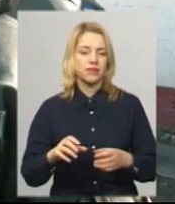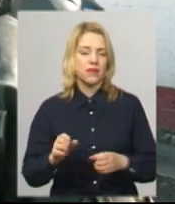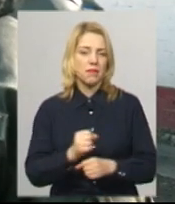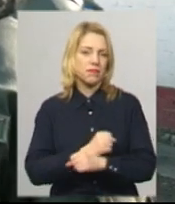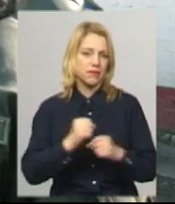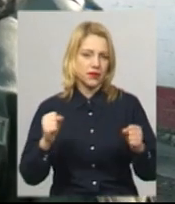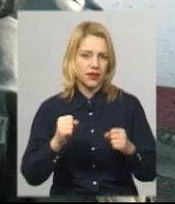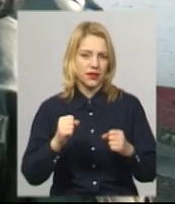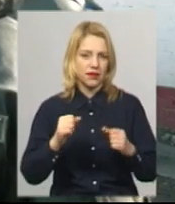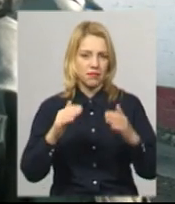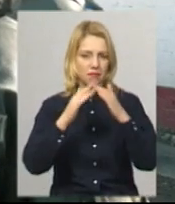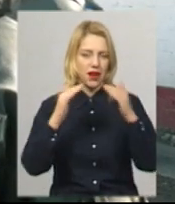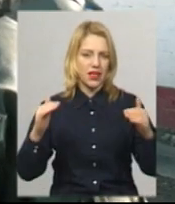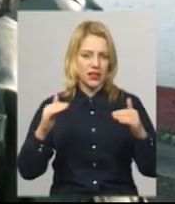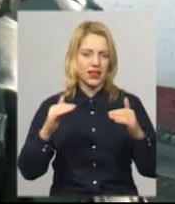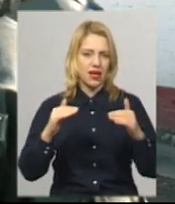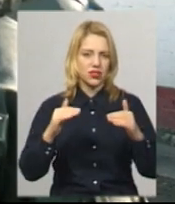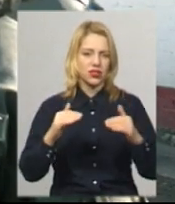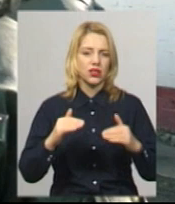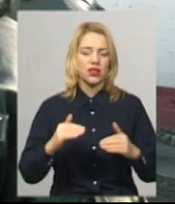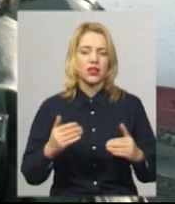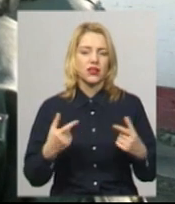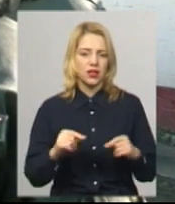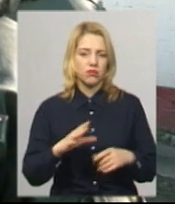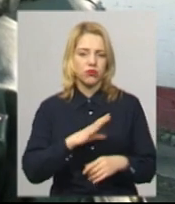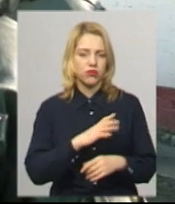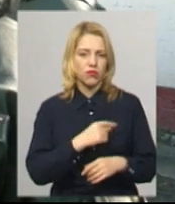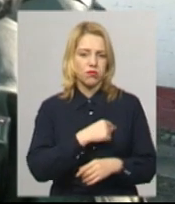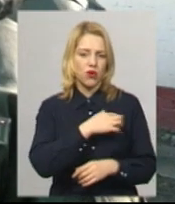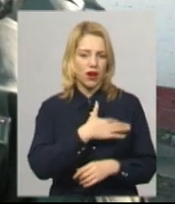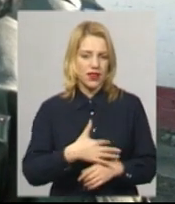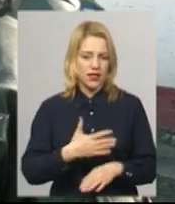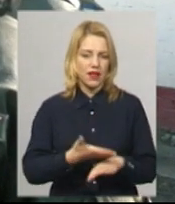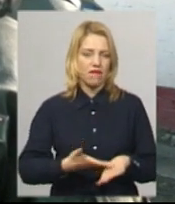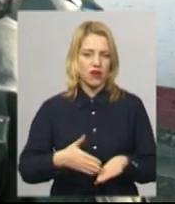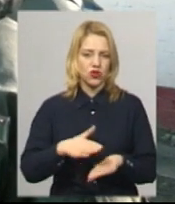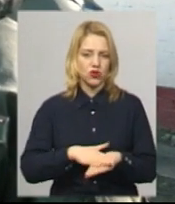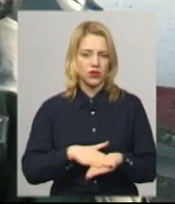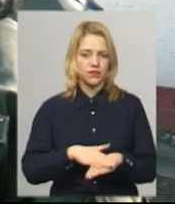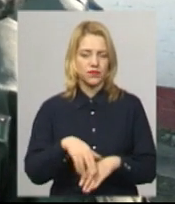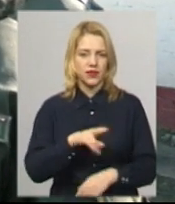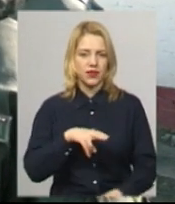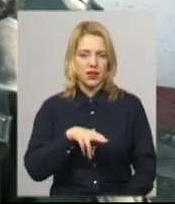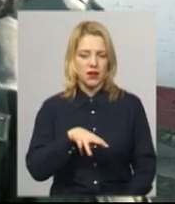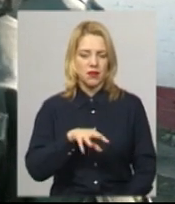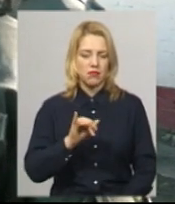саме був поранений тяжко Дмитро,